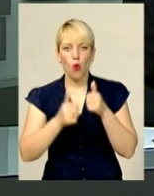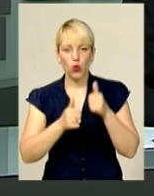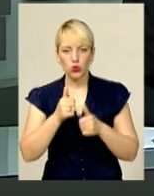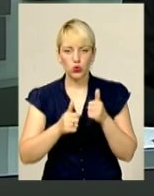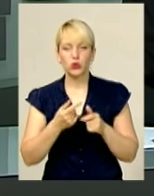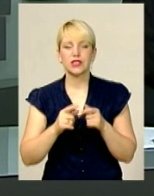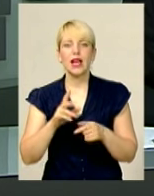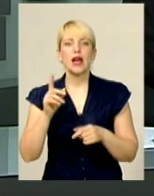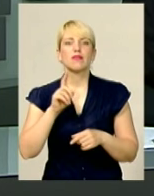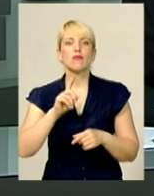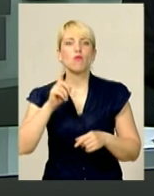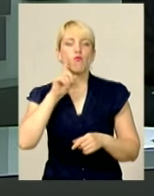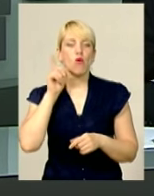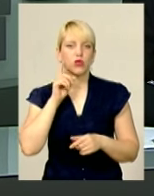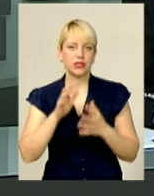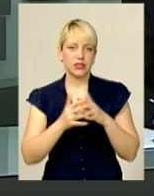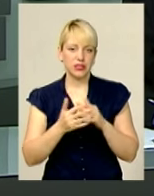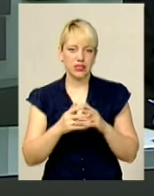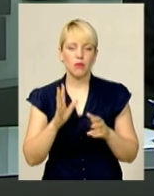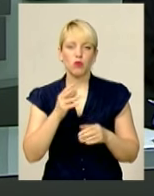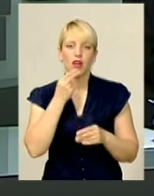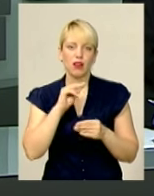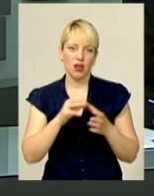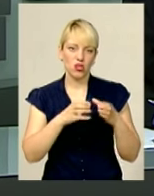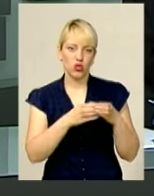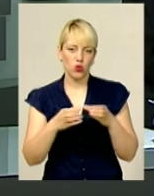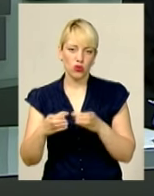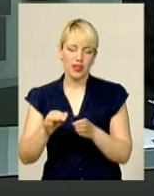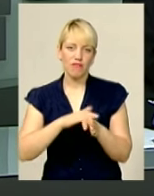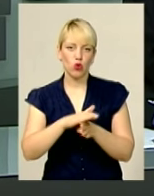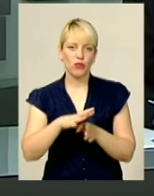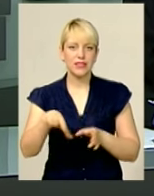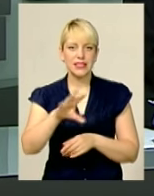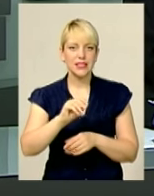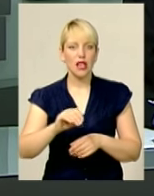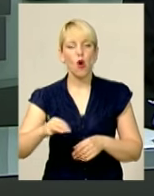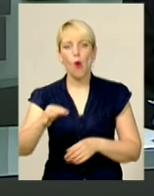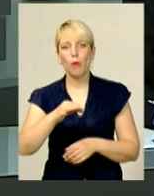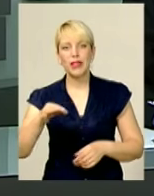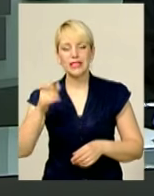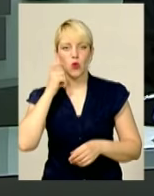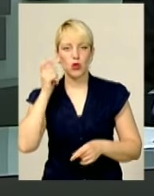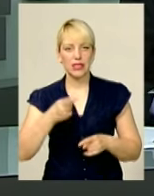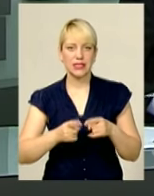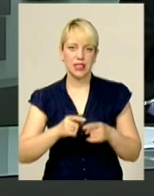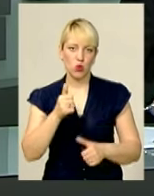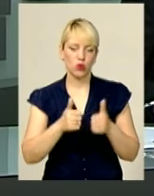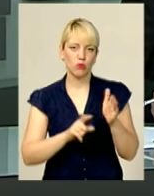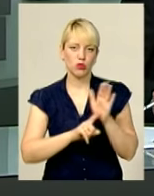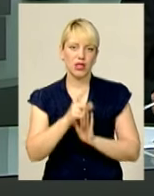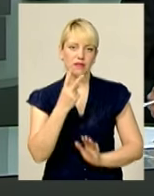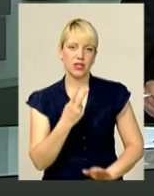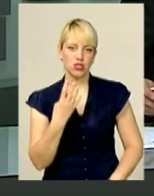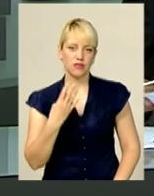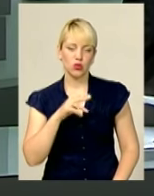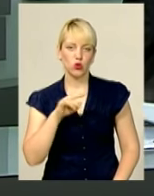Протягом трьох днів змагатимуться найкращі аматорські колективи та виконавці з усіх областей України. Конкурс розпочнеться 24